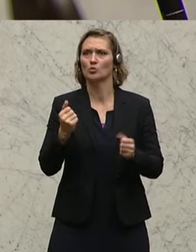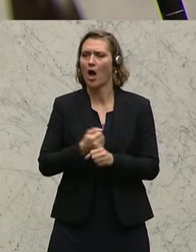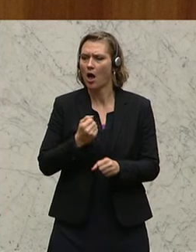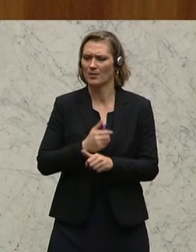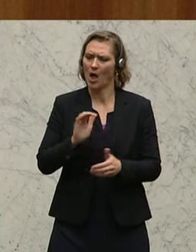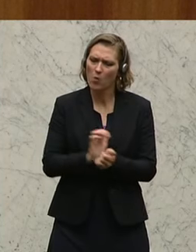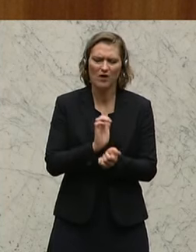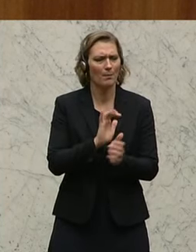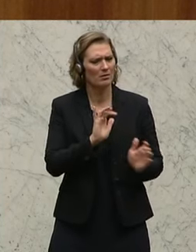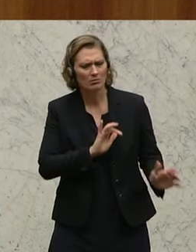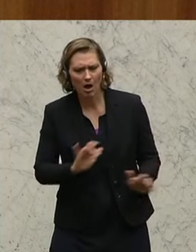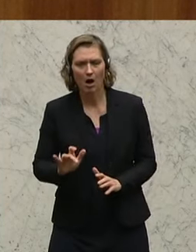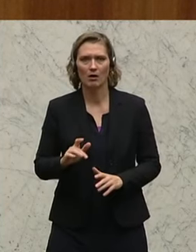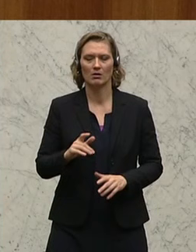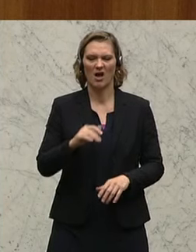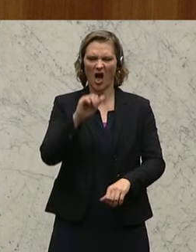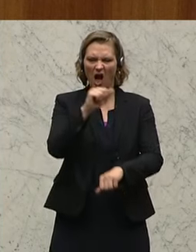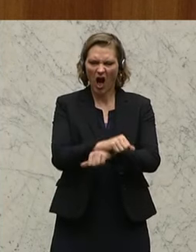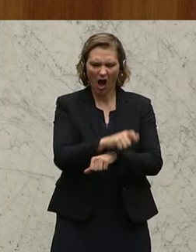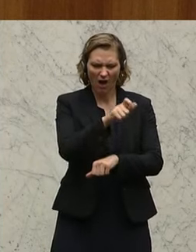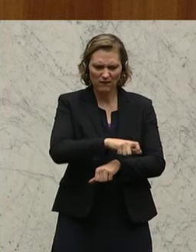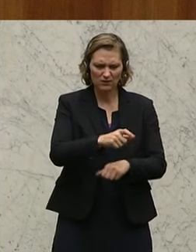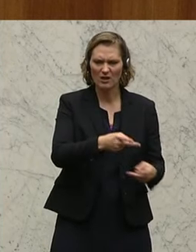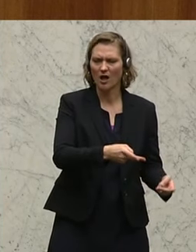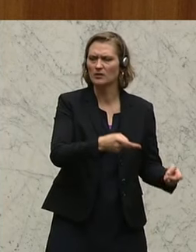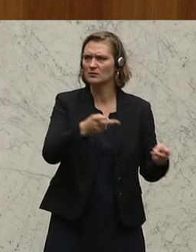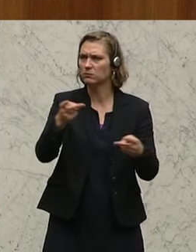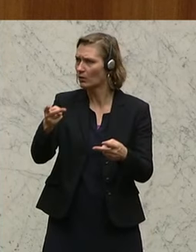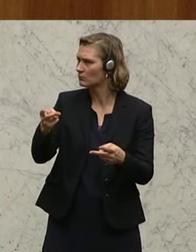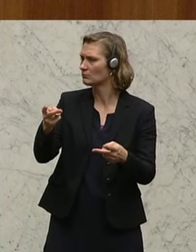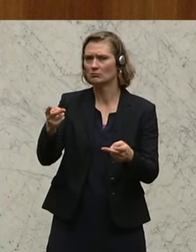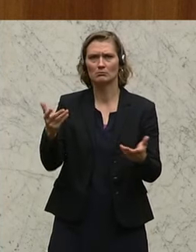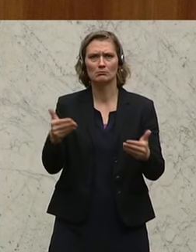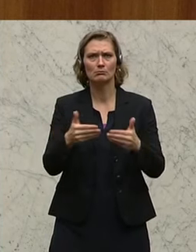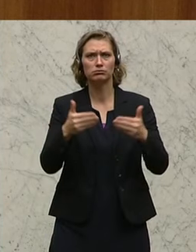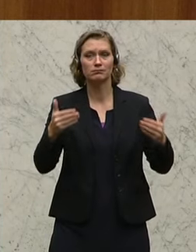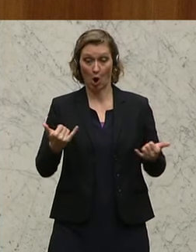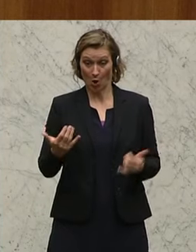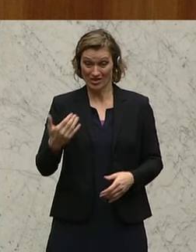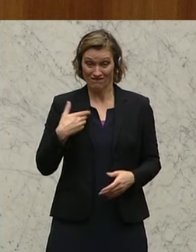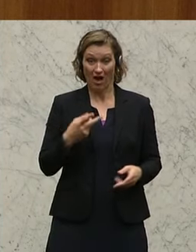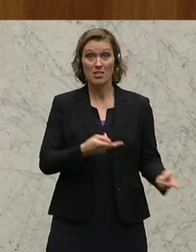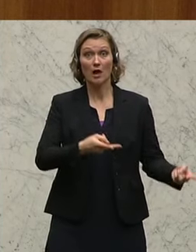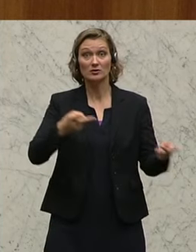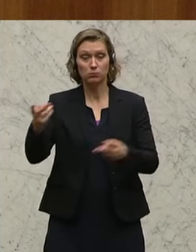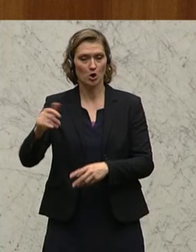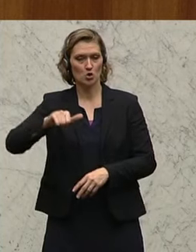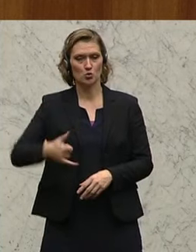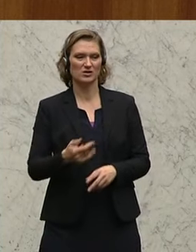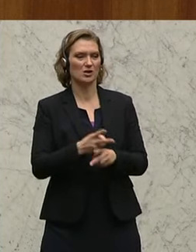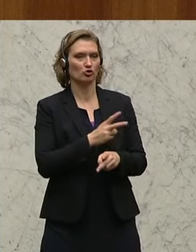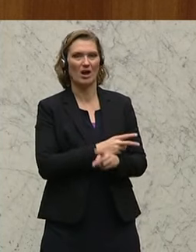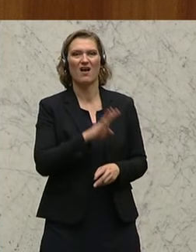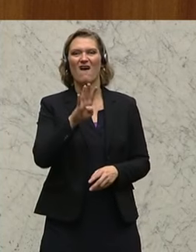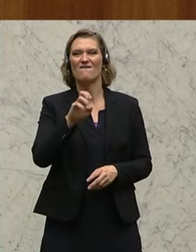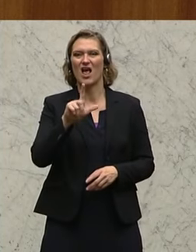wichtige Aufgaben hat, mit Häftlingstransporten zu tun. Heute hat ein Transport stattgefunden von der Justizanstalt